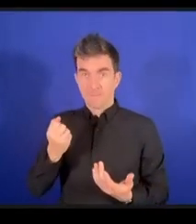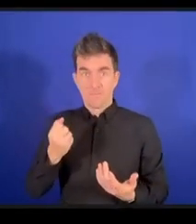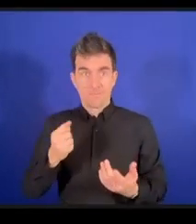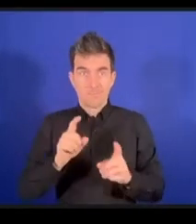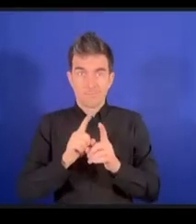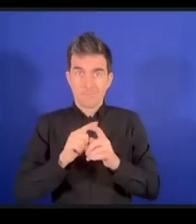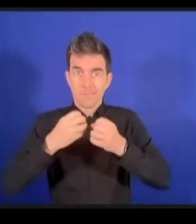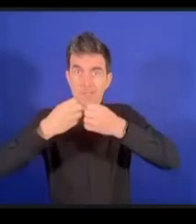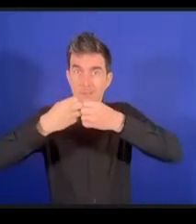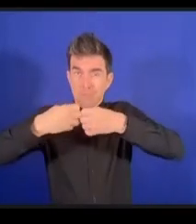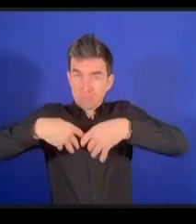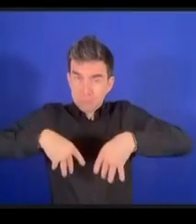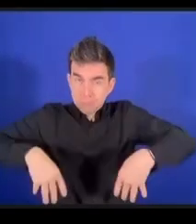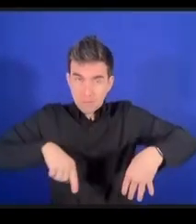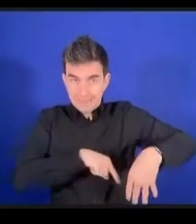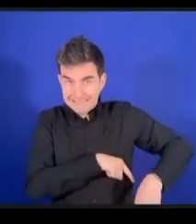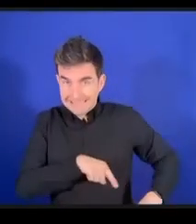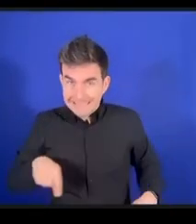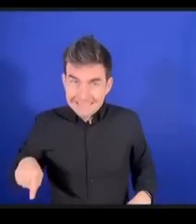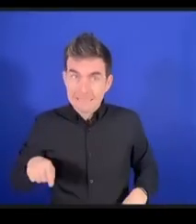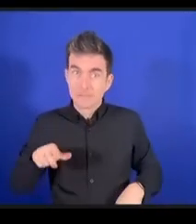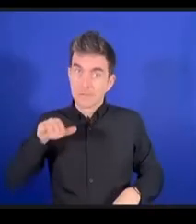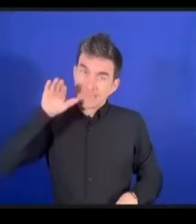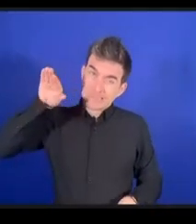impact majeur sur les différentes personnes